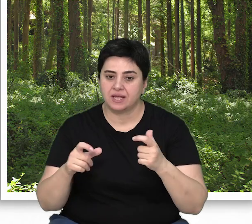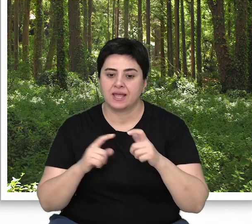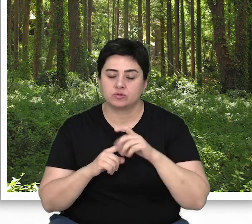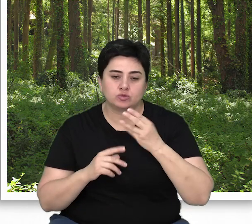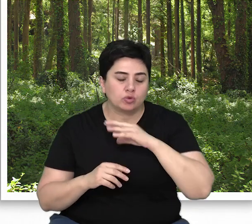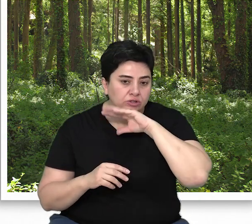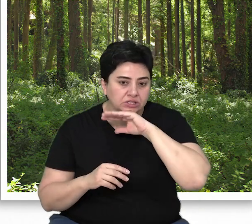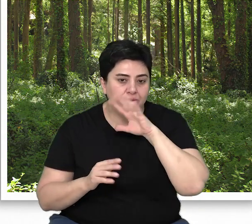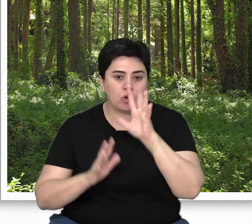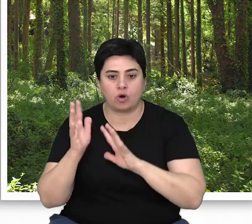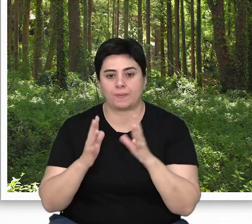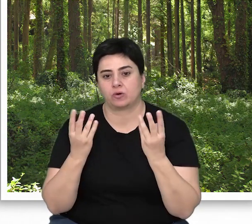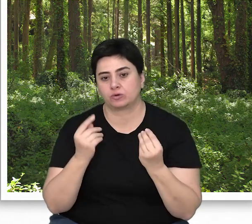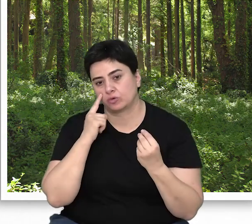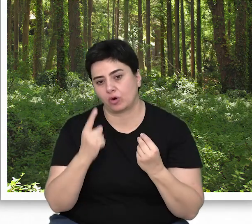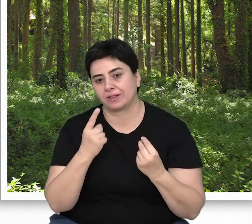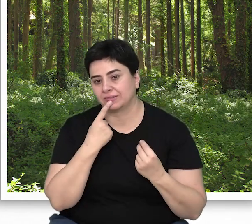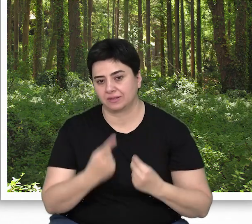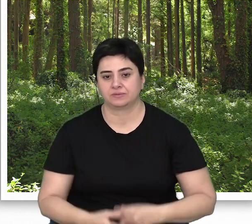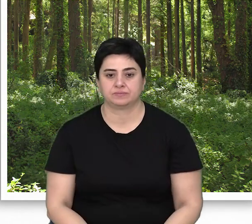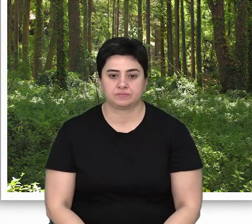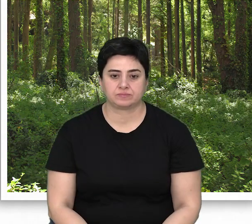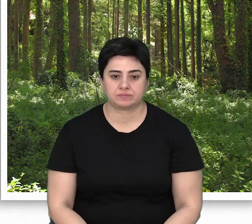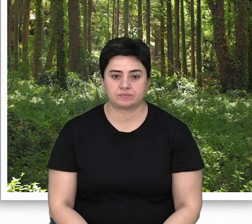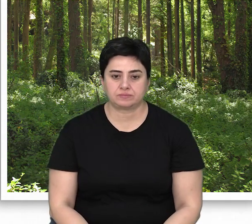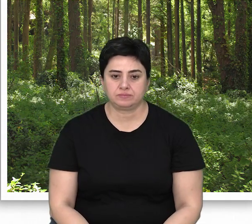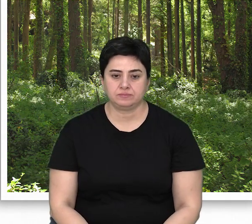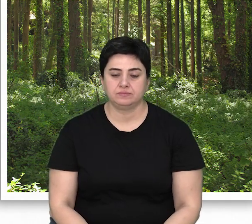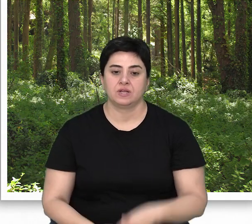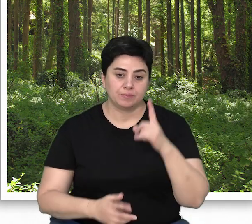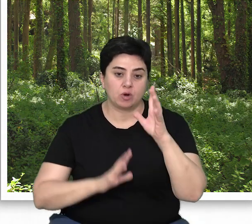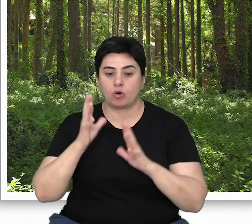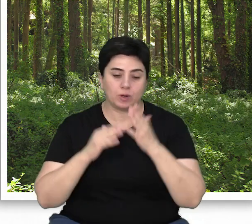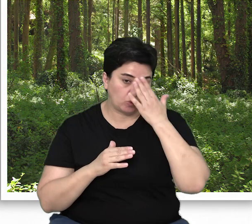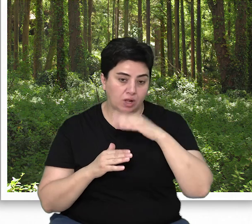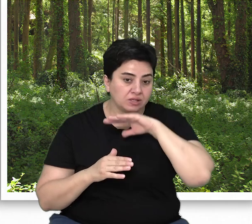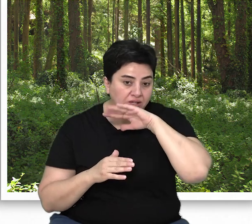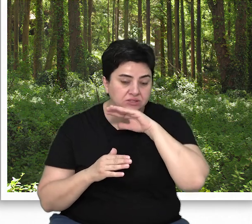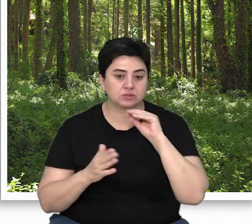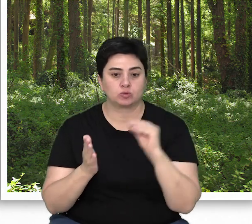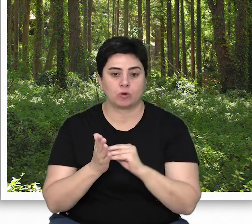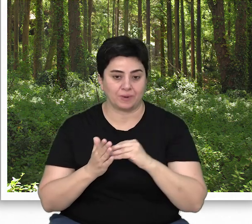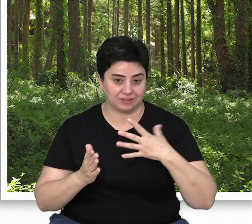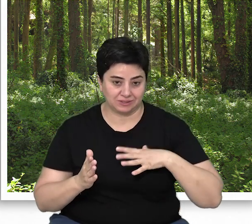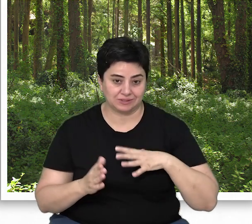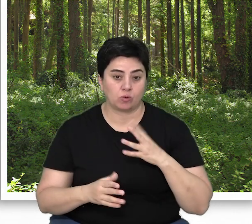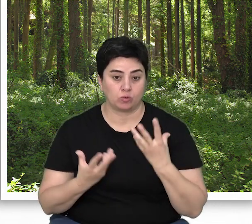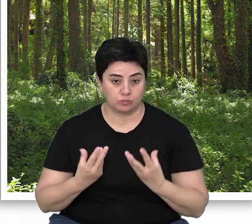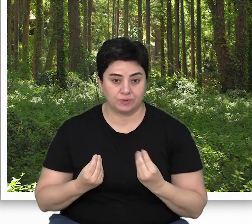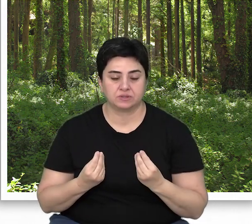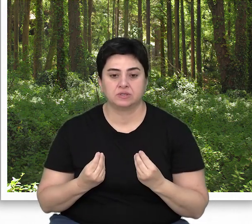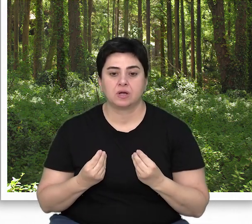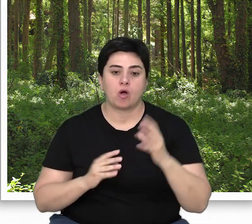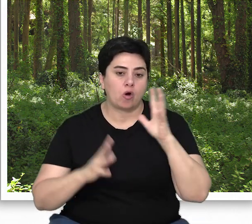ekolojik olarak yaşlanmış ormanlar olarak tanımlayanlar da mevcuttur. Bir ormana doğal yaşlı sıfatını uygun görebilmek